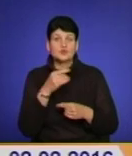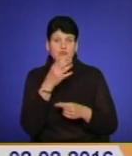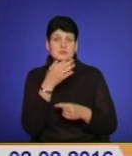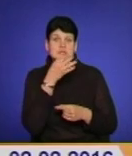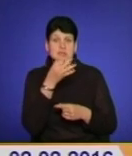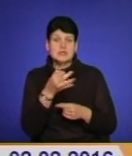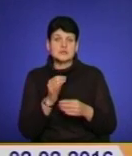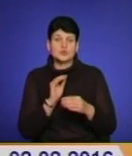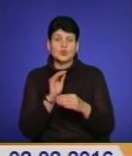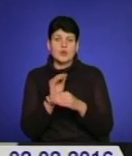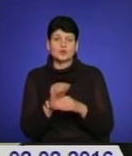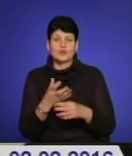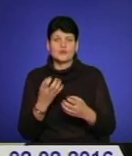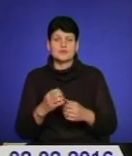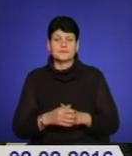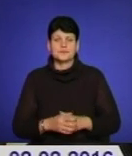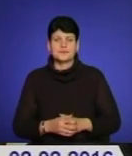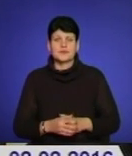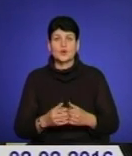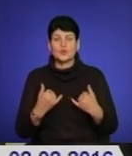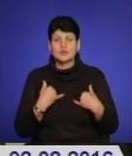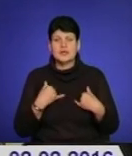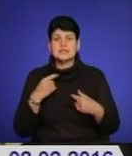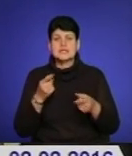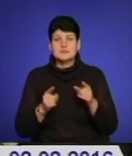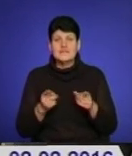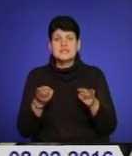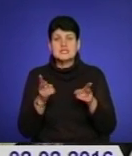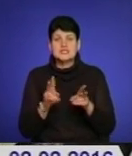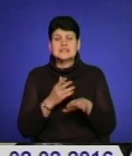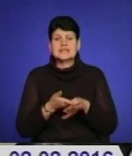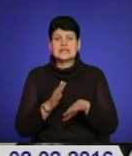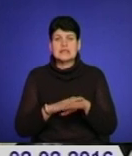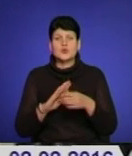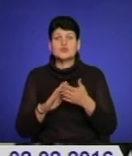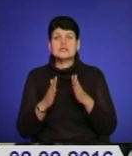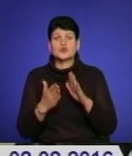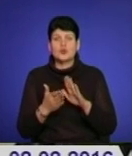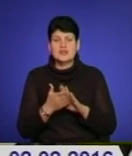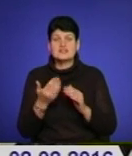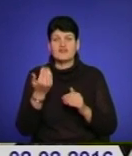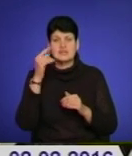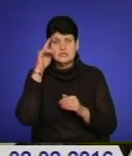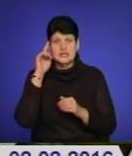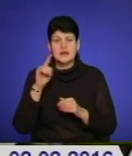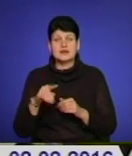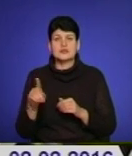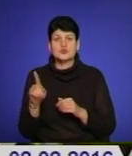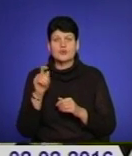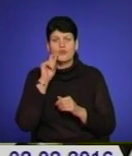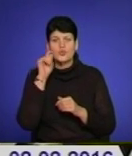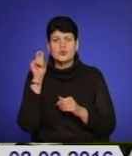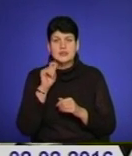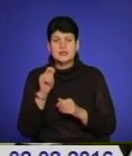додатково про інші прогнози захворюваності. У нас насправді залишається складною ситуацією. Ви знаєте, по Україні